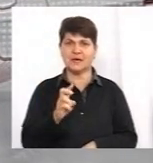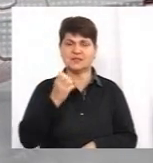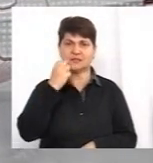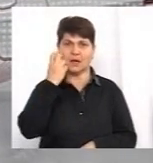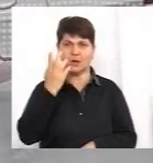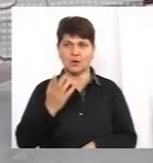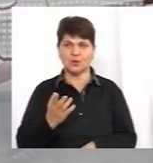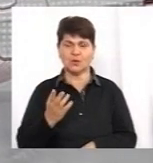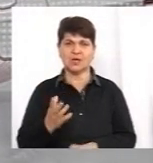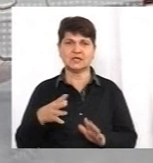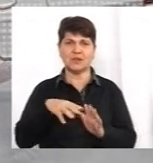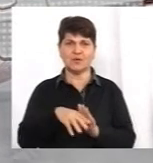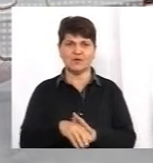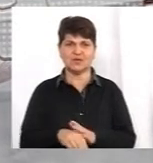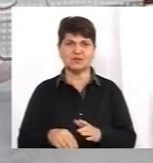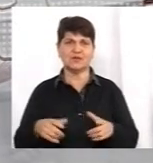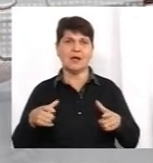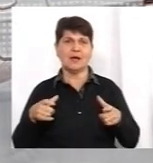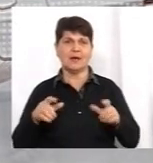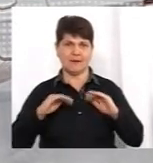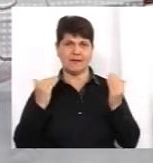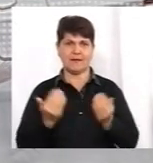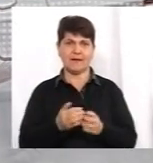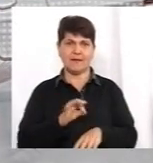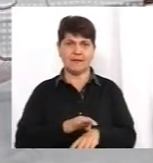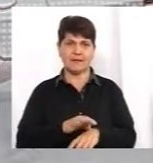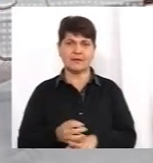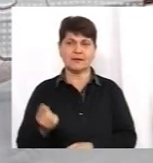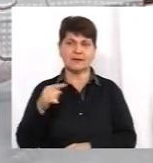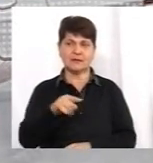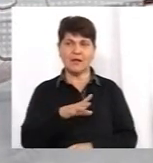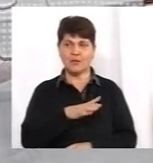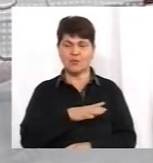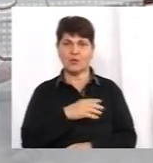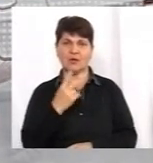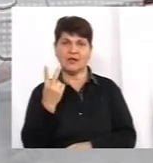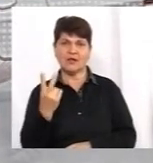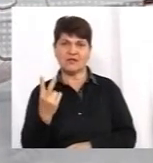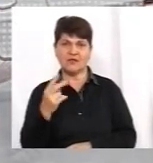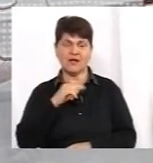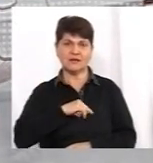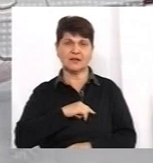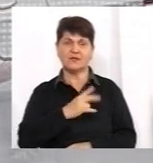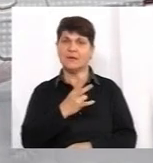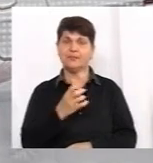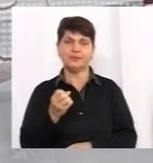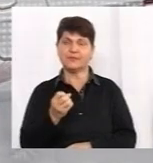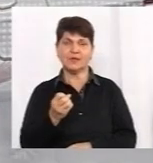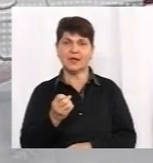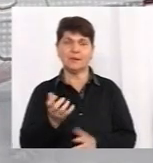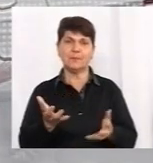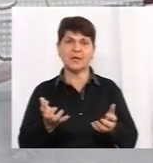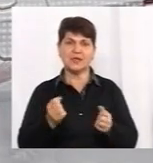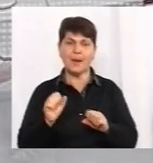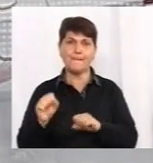запроваджувався карантин. Там було два типи настрою. Це неприйняття можливості епідемії,